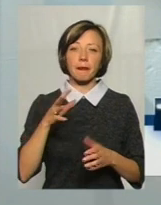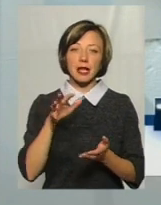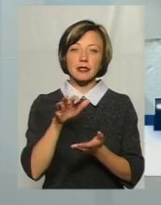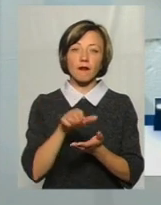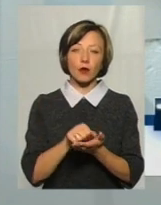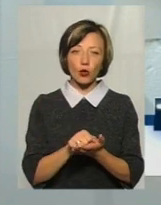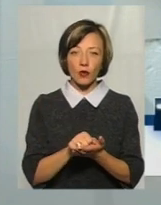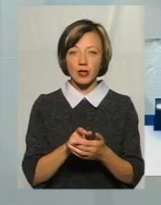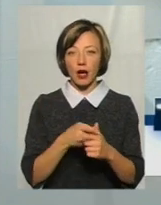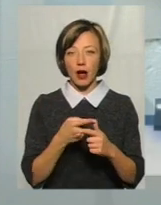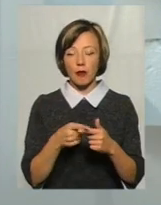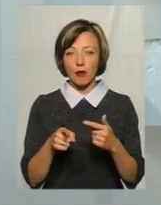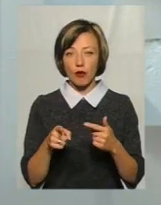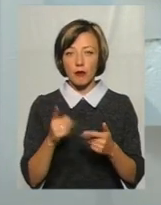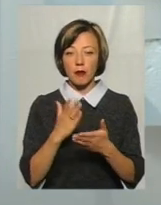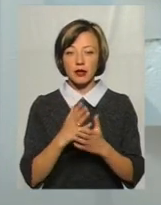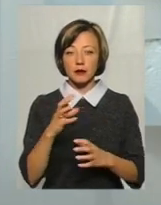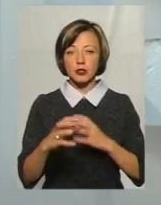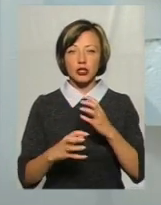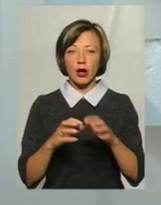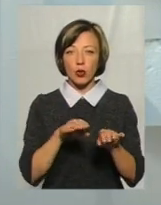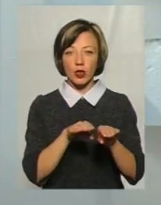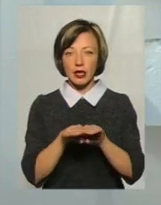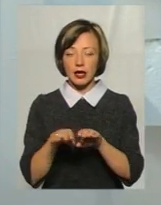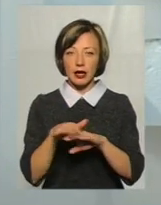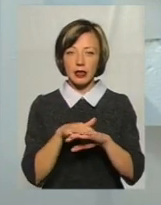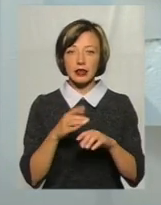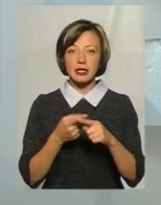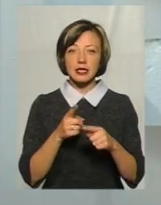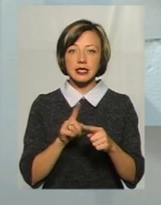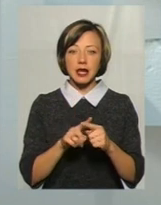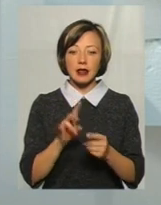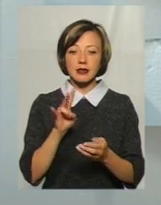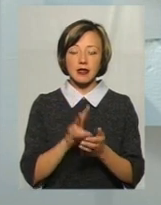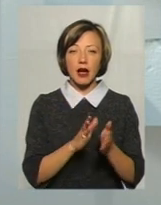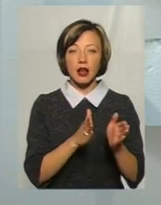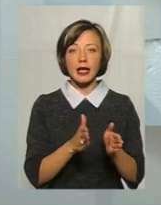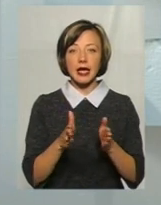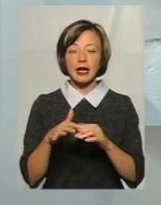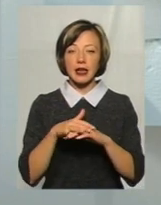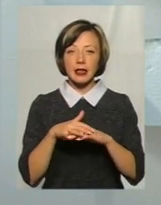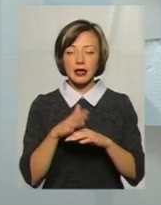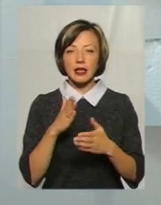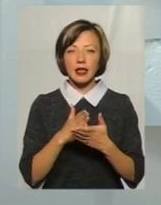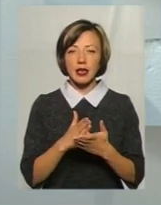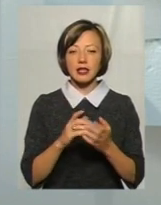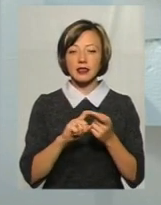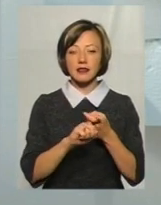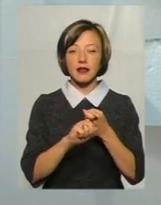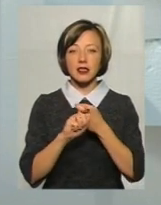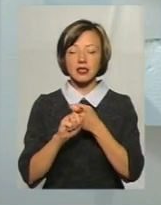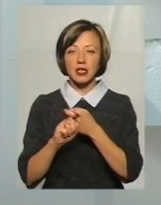завоювати або вийти на міжнародні ринки. Тому що це сталі ринки, в яких є усталені зв'язки.